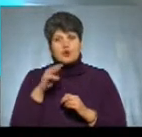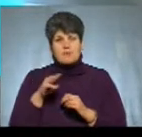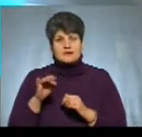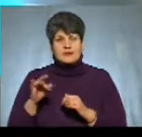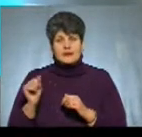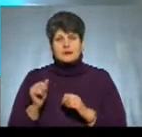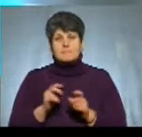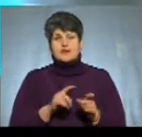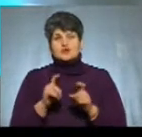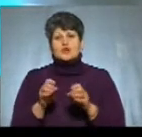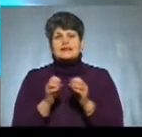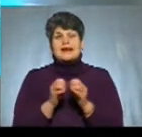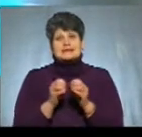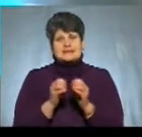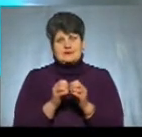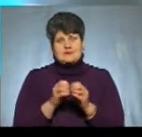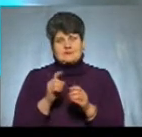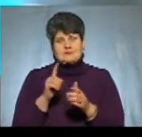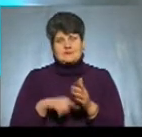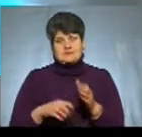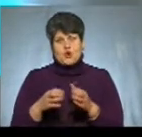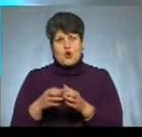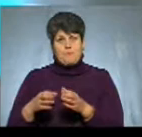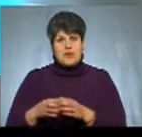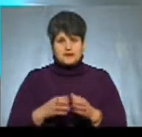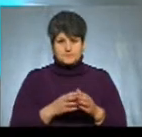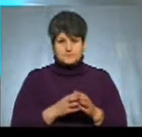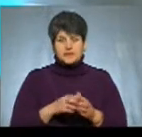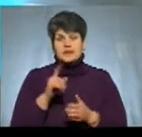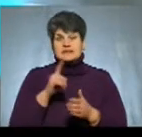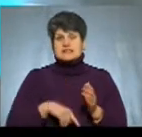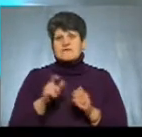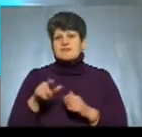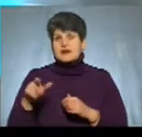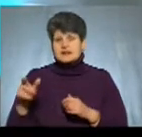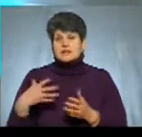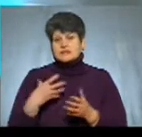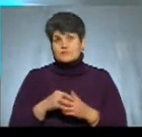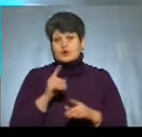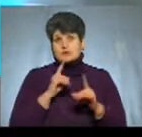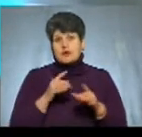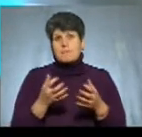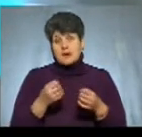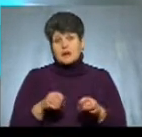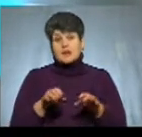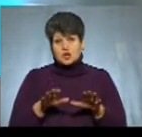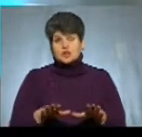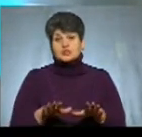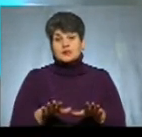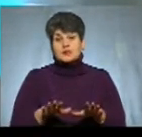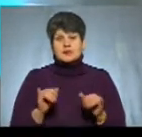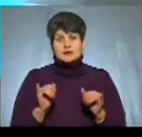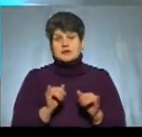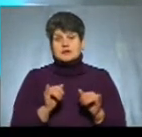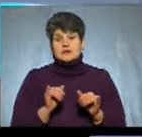перейшло 10 релігійних громад. Тобто віряни, які на своїх загальних зборах прийняли такі рішення і, відповідно,